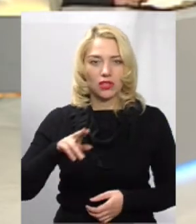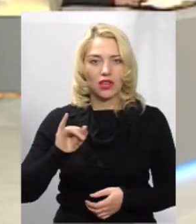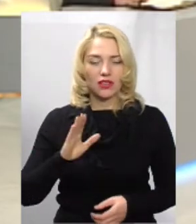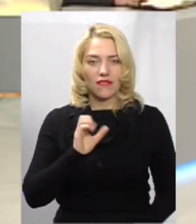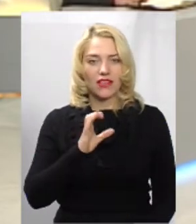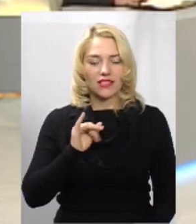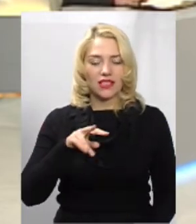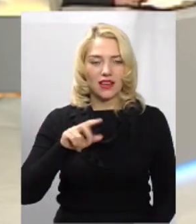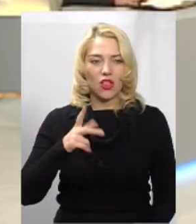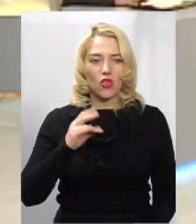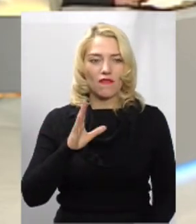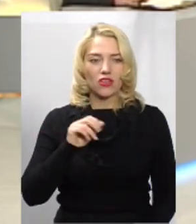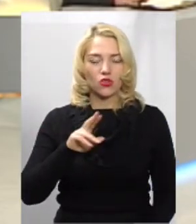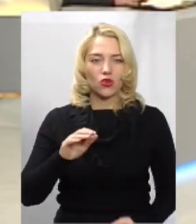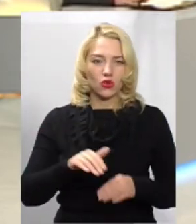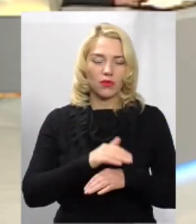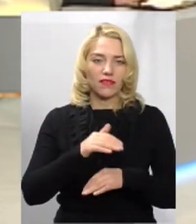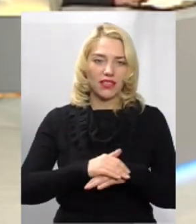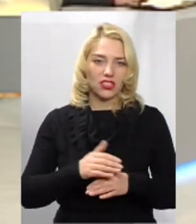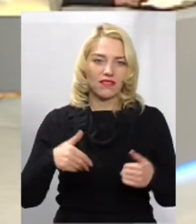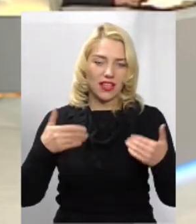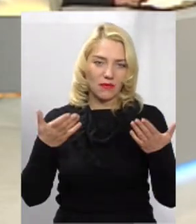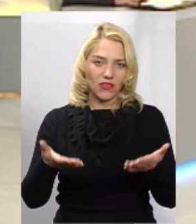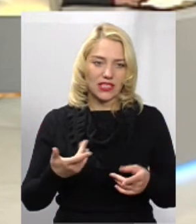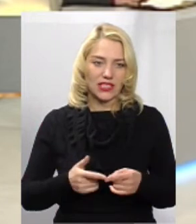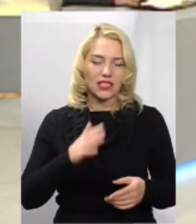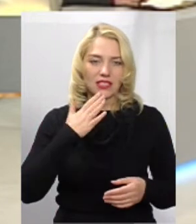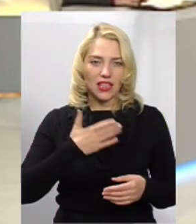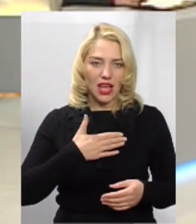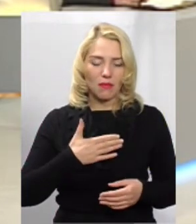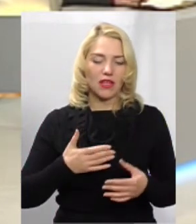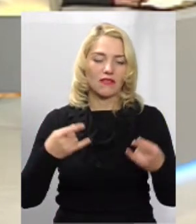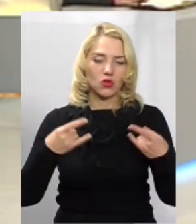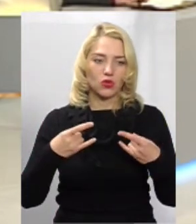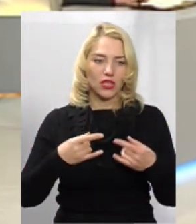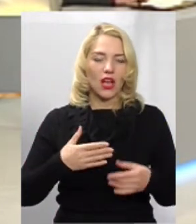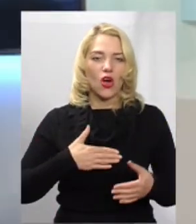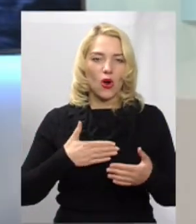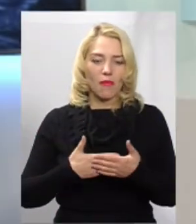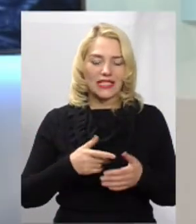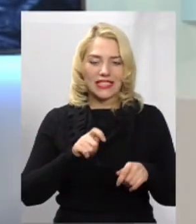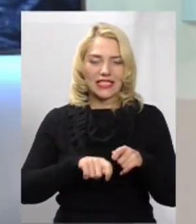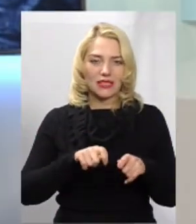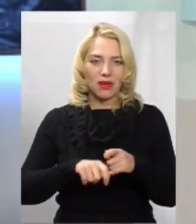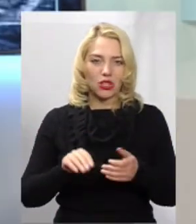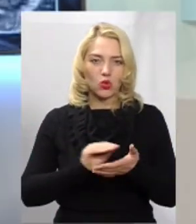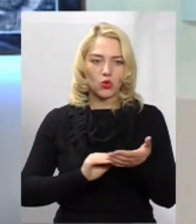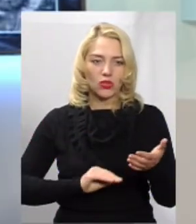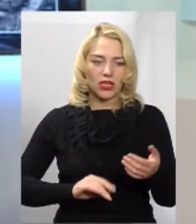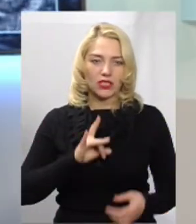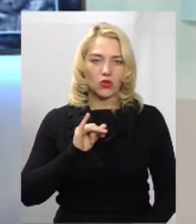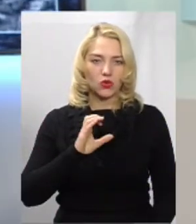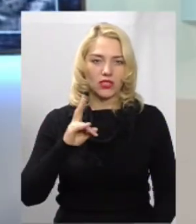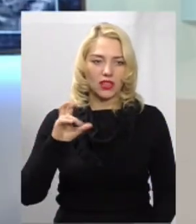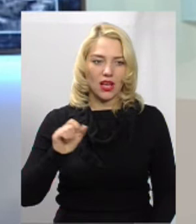Веселем Новочко. Доброго вечора! Вітаю! З нами у студії громадські експерти, журналістка Світлана Русіна та Володимир